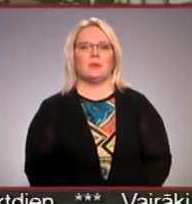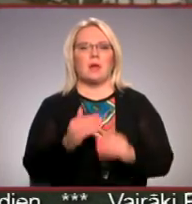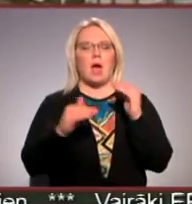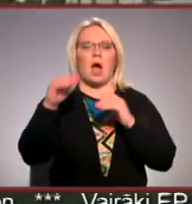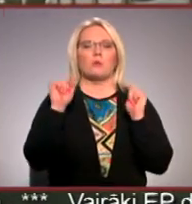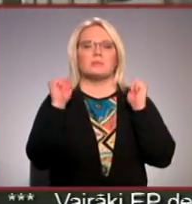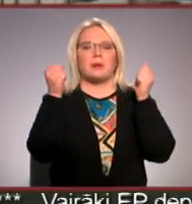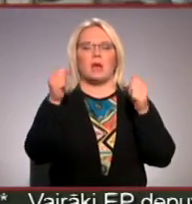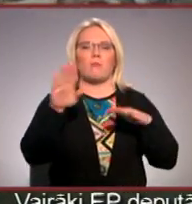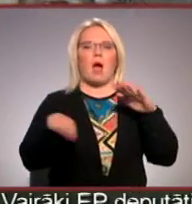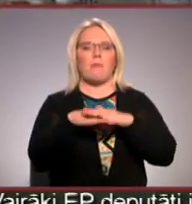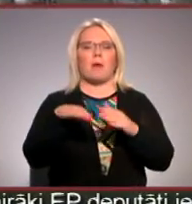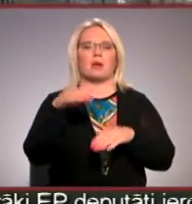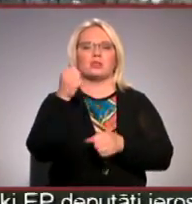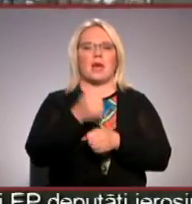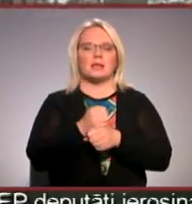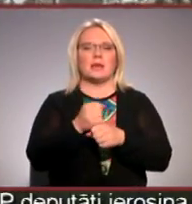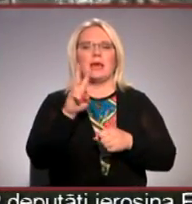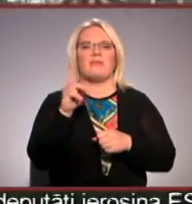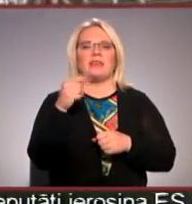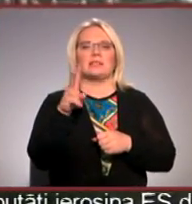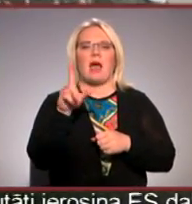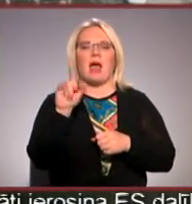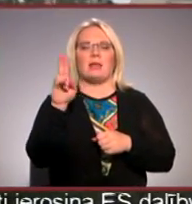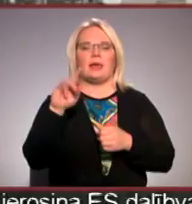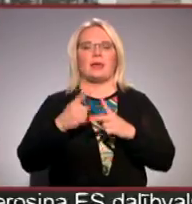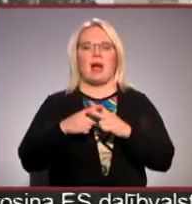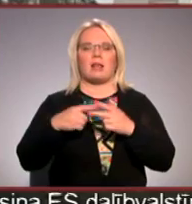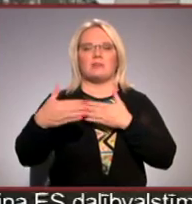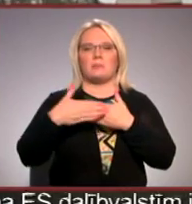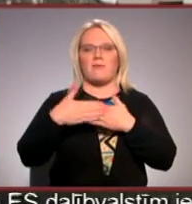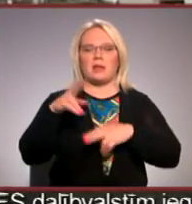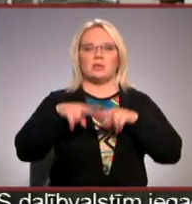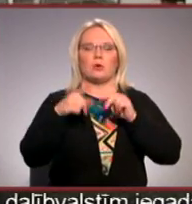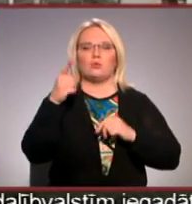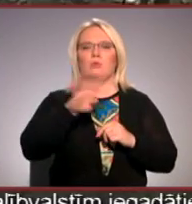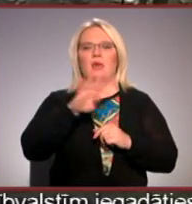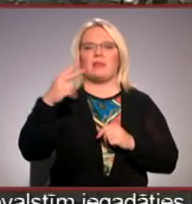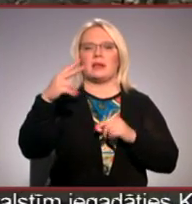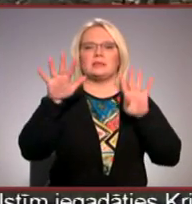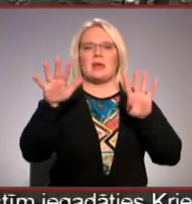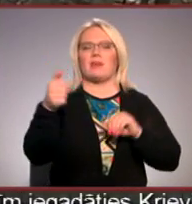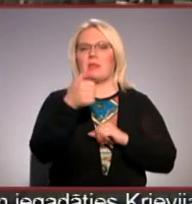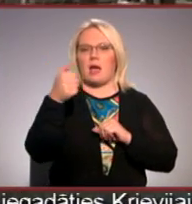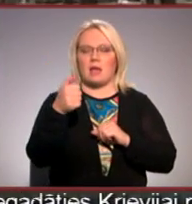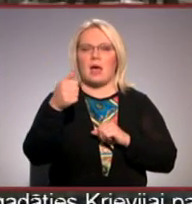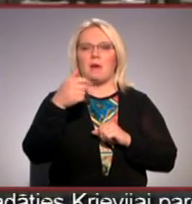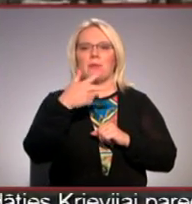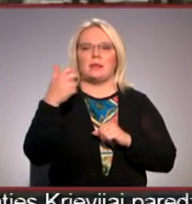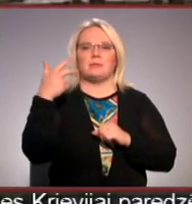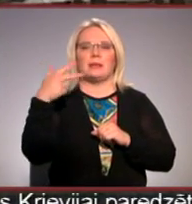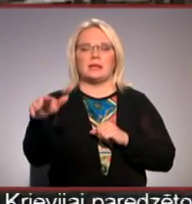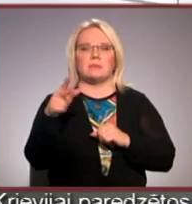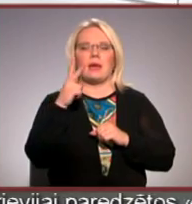Augstsprieguma apakšstacija viskaļi Jelgavas pievārtē izbūvēta 1939. gadā, bet 330 kV